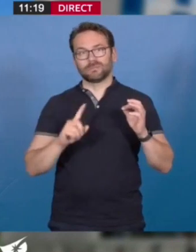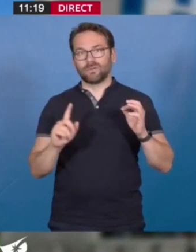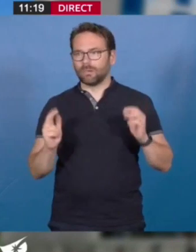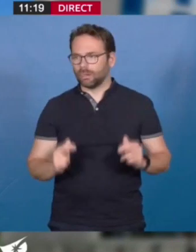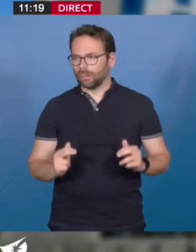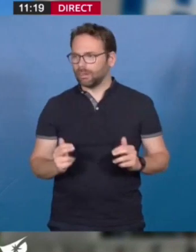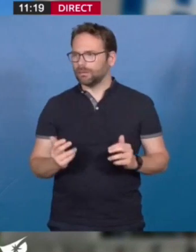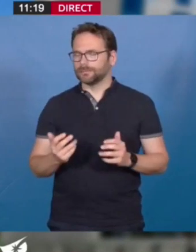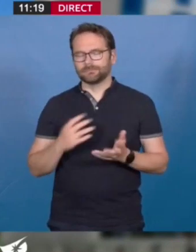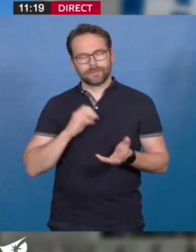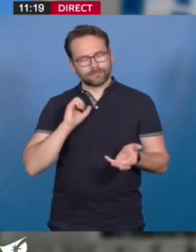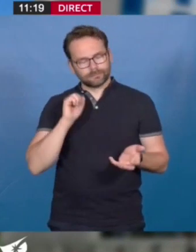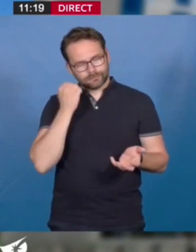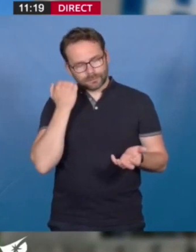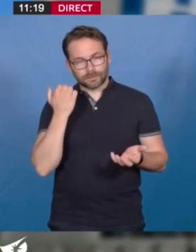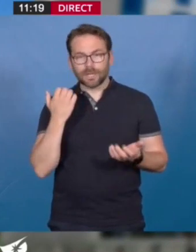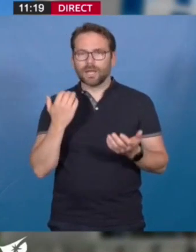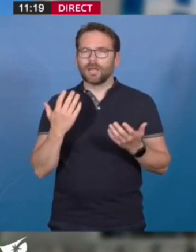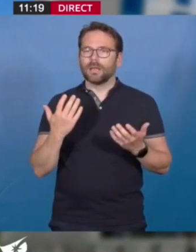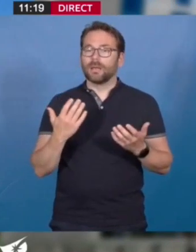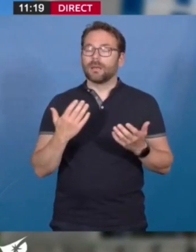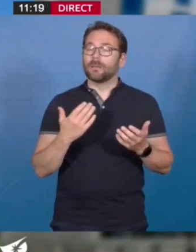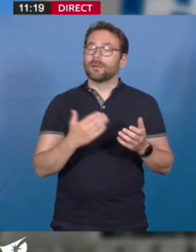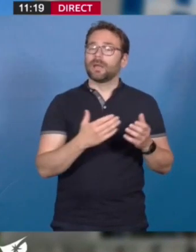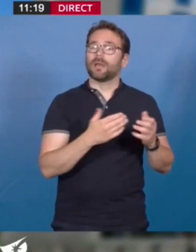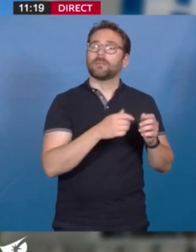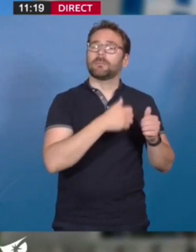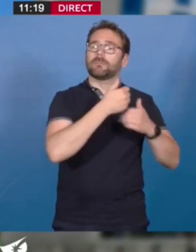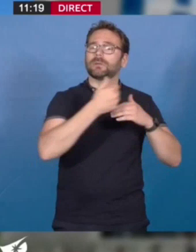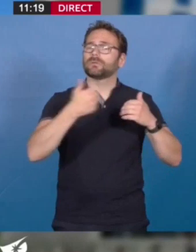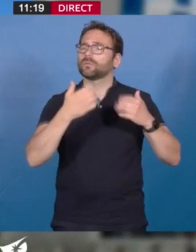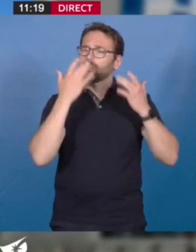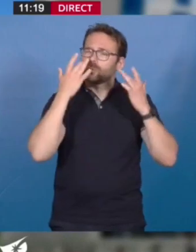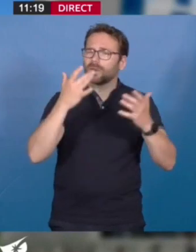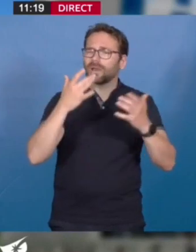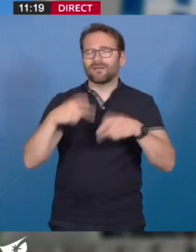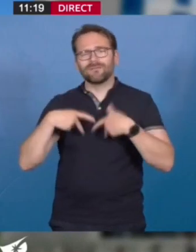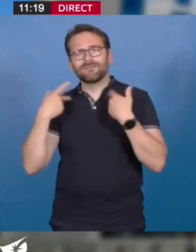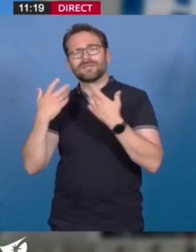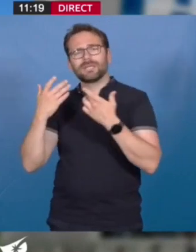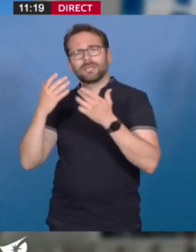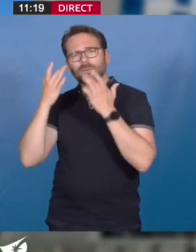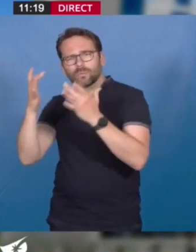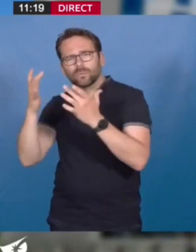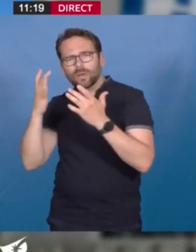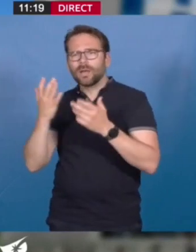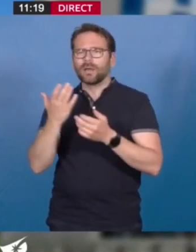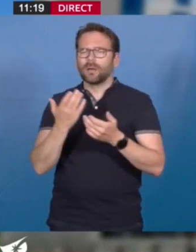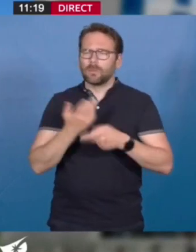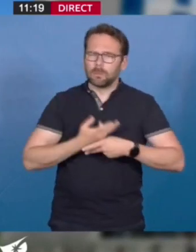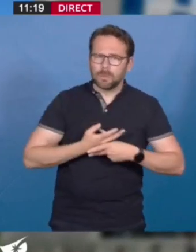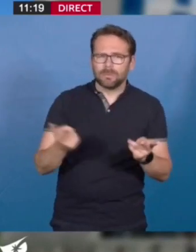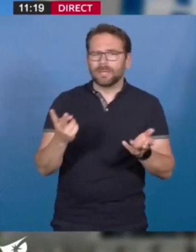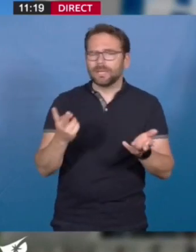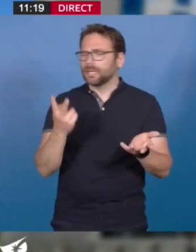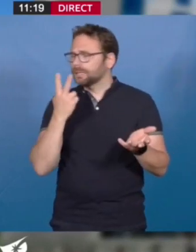culturels, la vie culturelle, le public, nos concitoyens, celles et ceux, ça a été rappelé par Fabrice Roussel, ils sont très nombreux